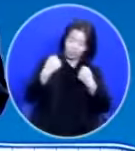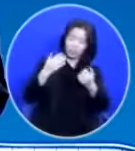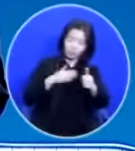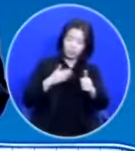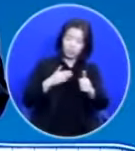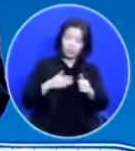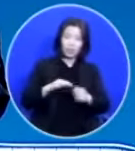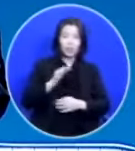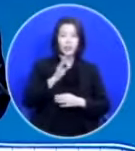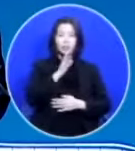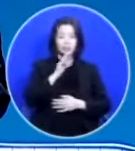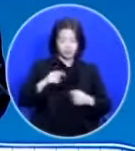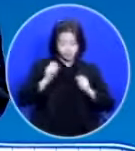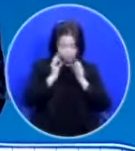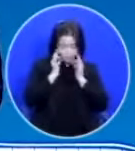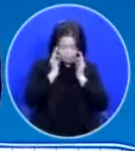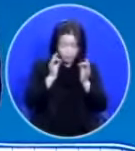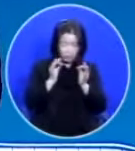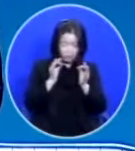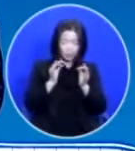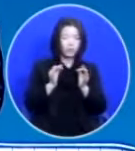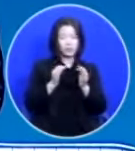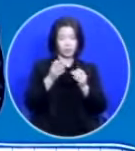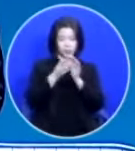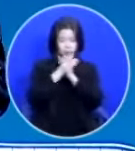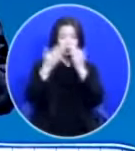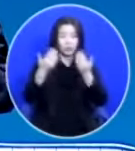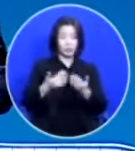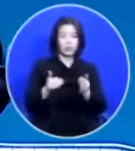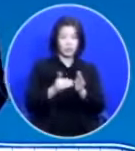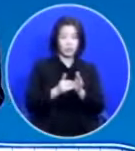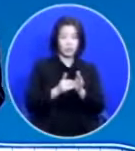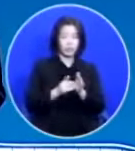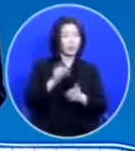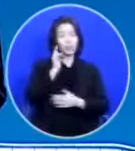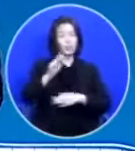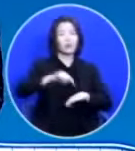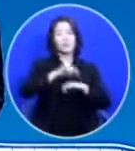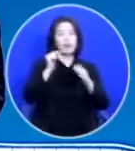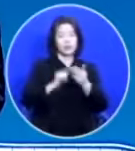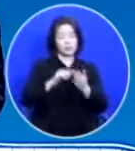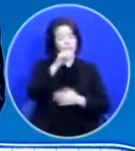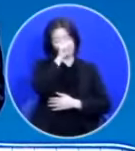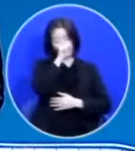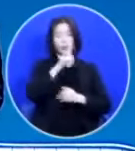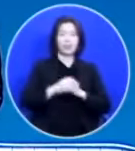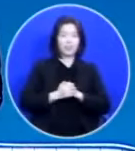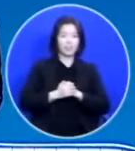진심으로 정말 간절히 기도를 해주고 너무 마음이 좋더라고요